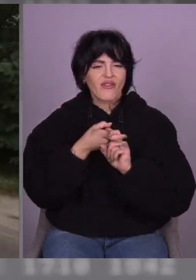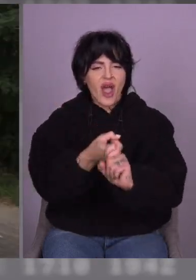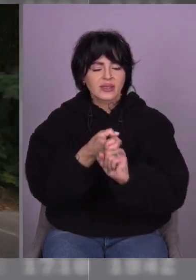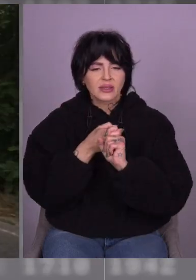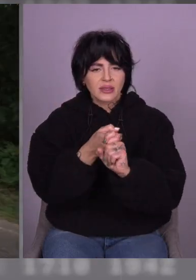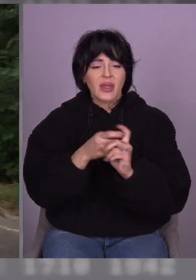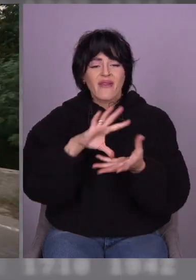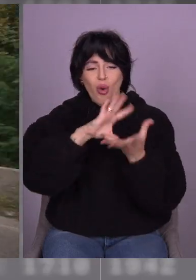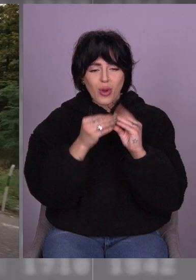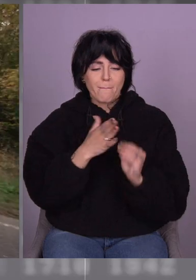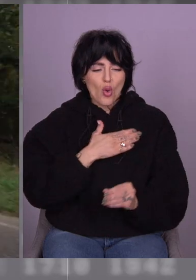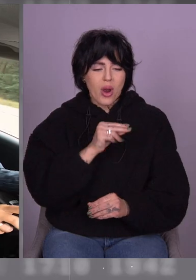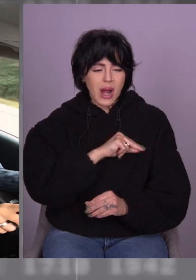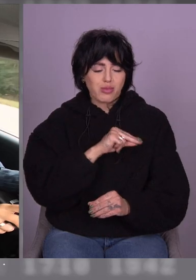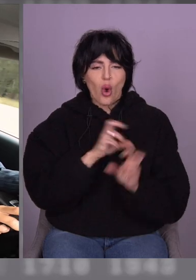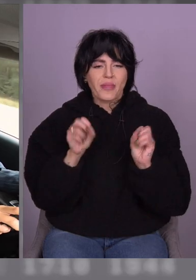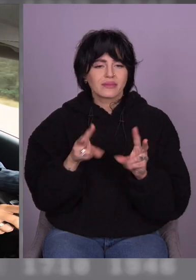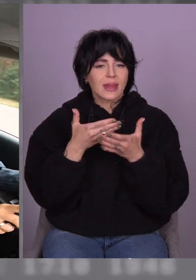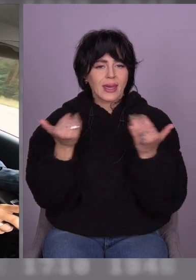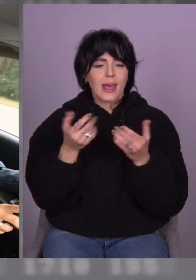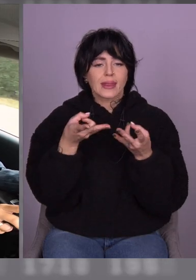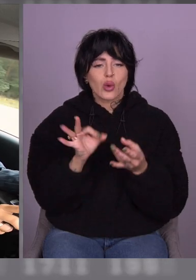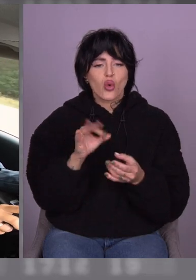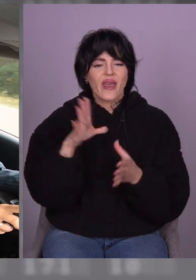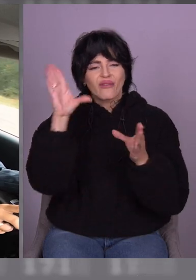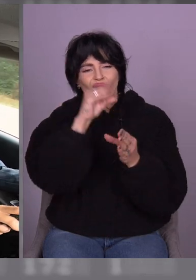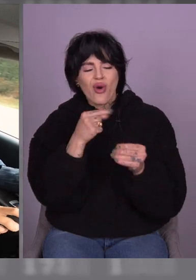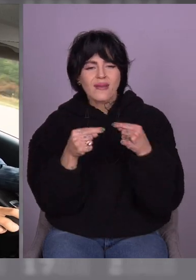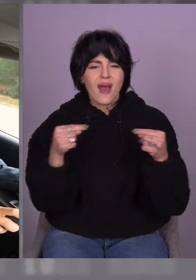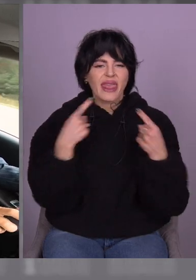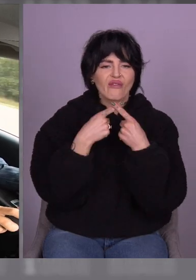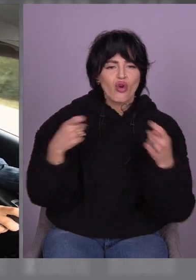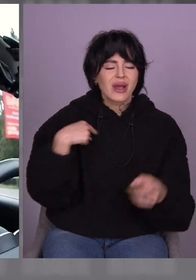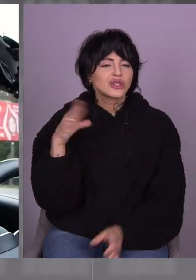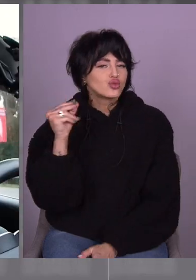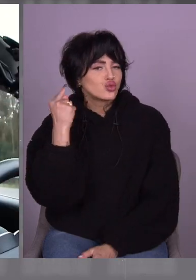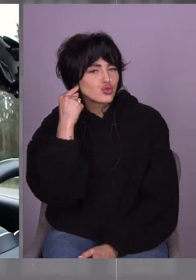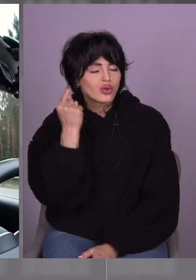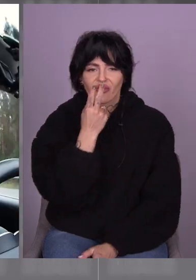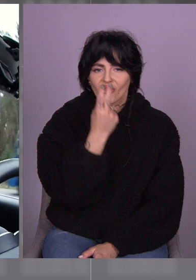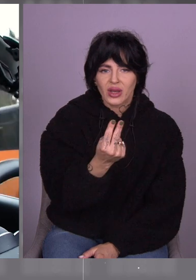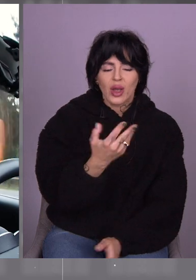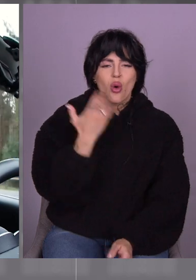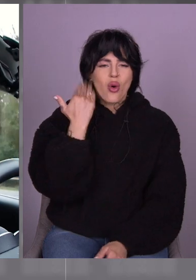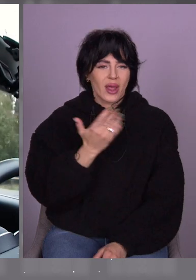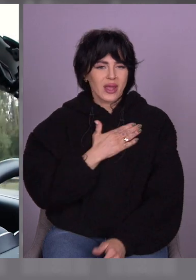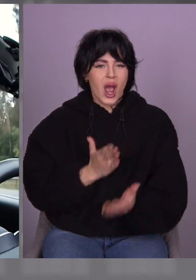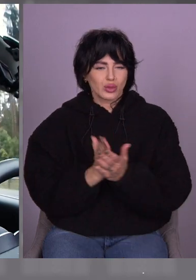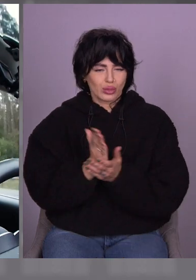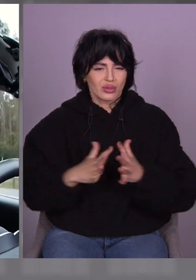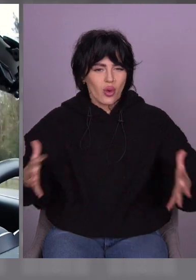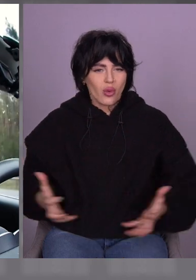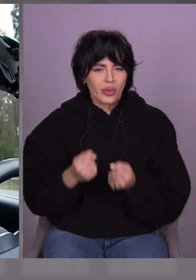небезпечна. Я просто чую все, що відбувається. І бачу, і чую. Коли наші рятувальники за